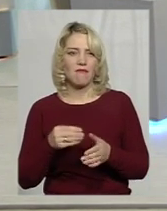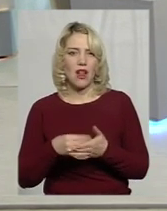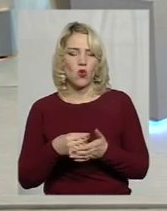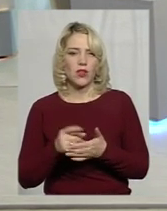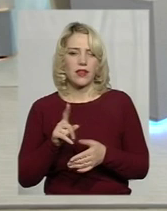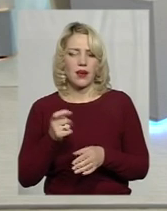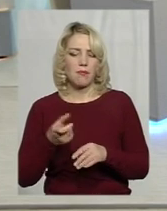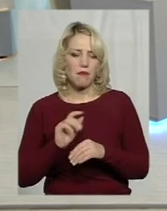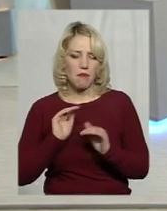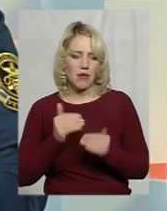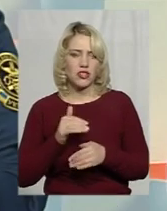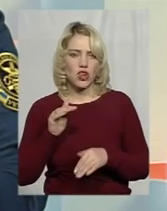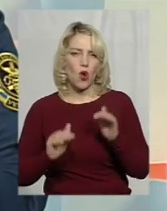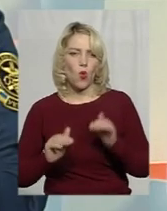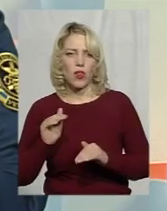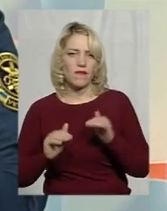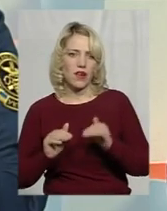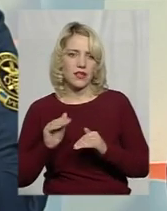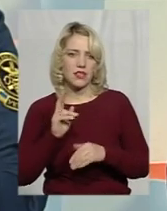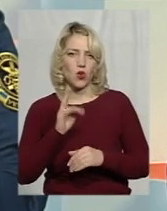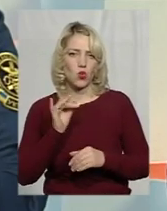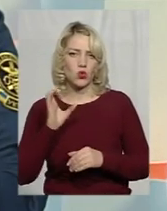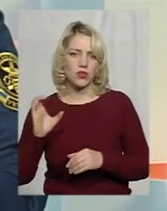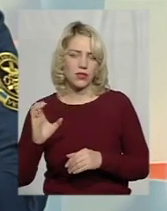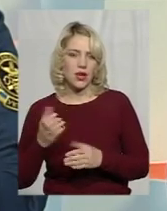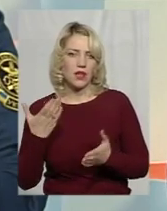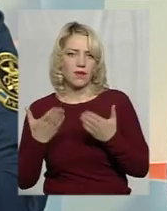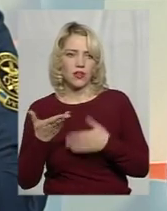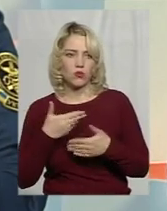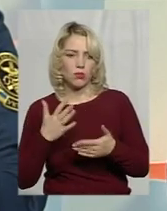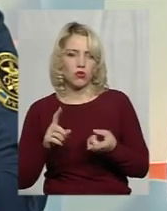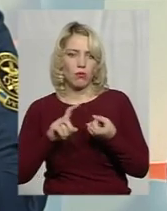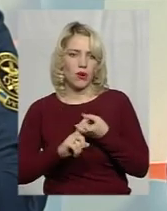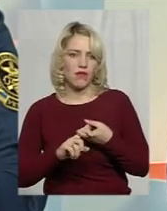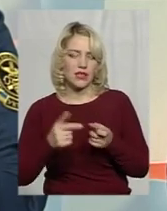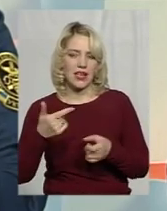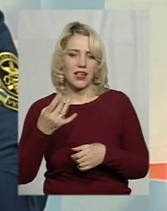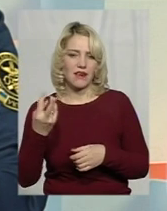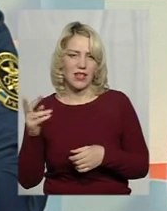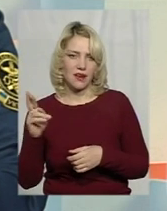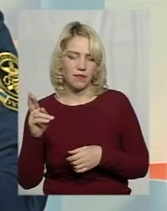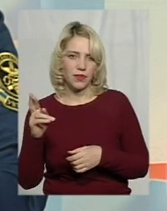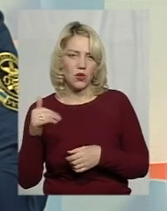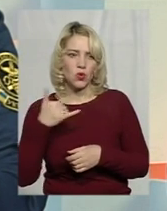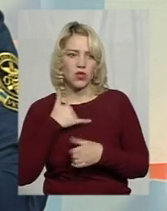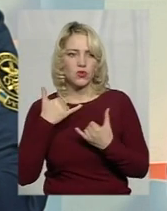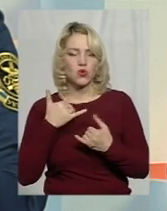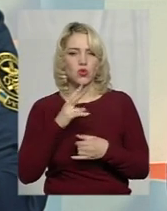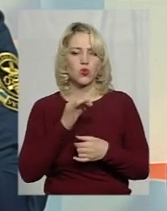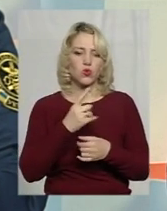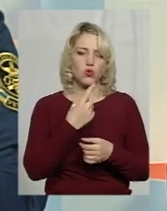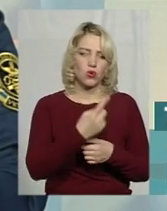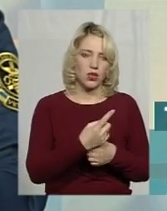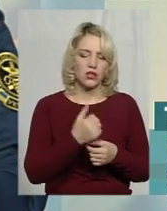коливається по курсам. Якщо ми будемо прив'язуватися до гривні, в нас сьогодні курс один,